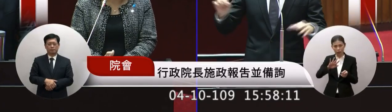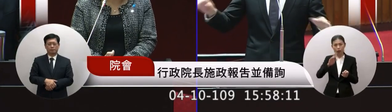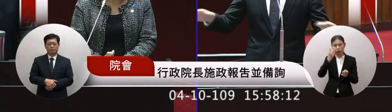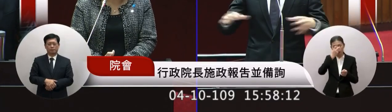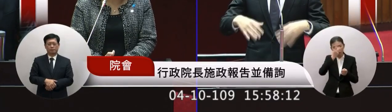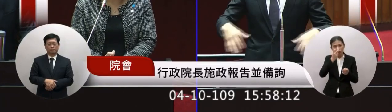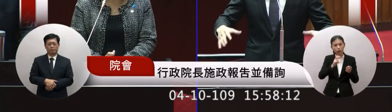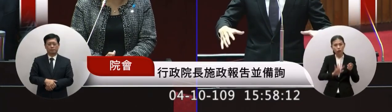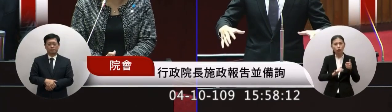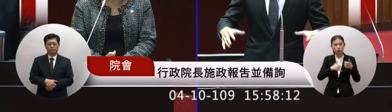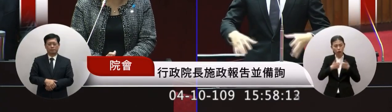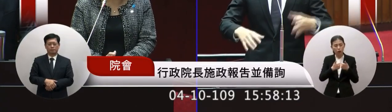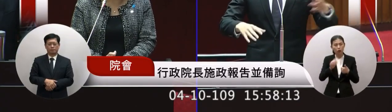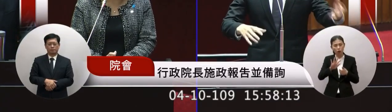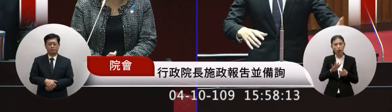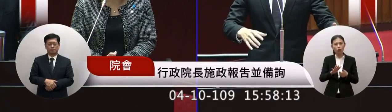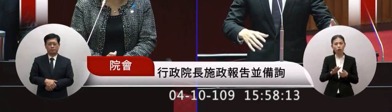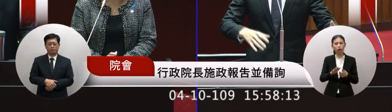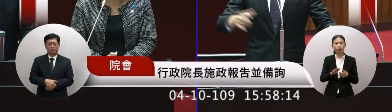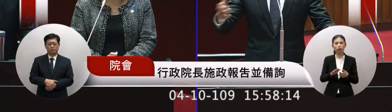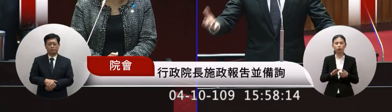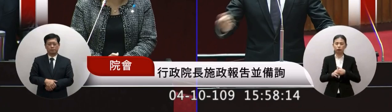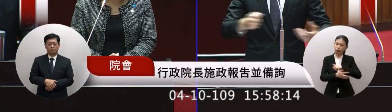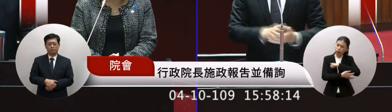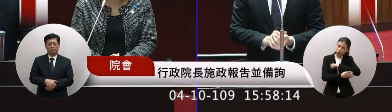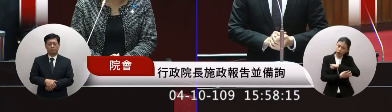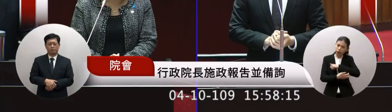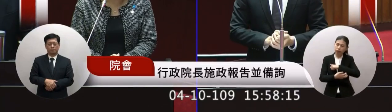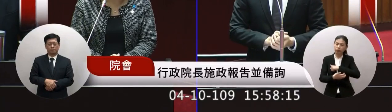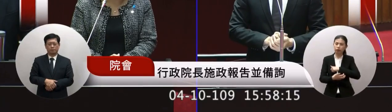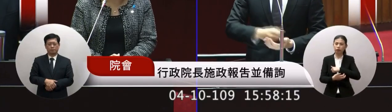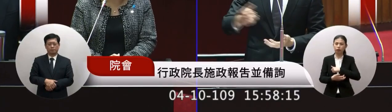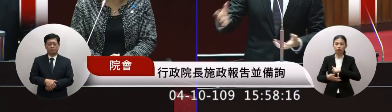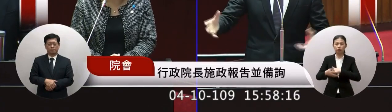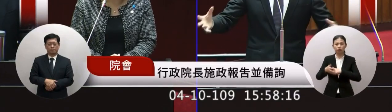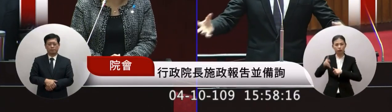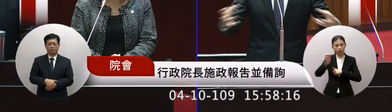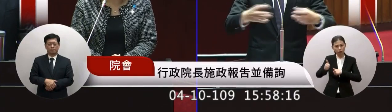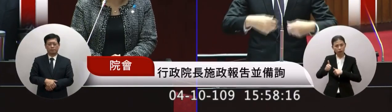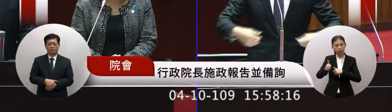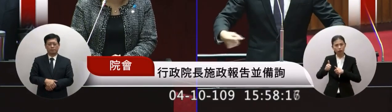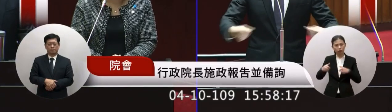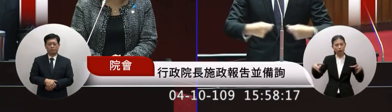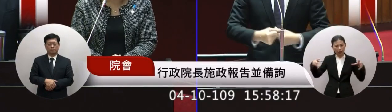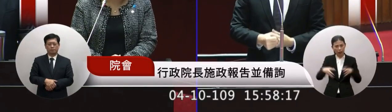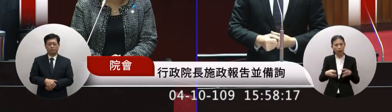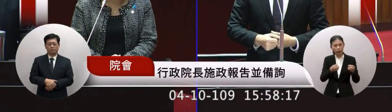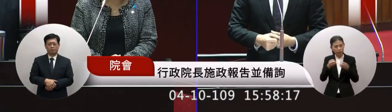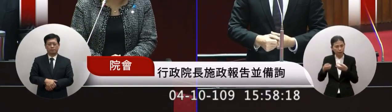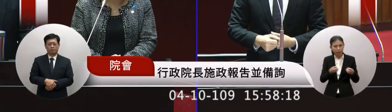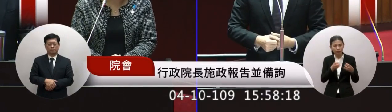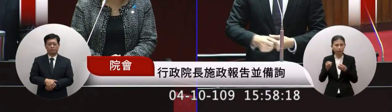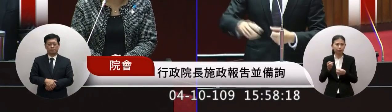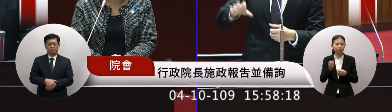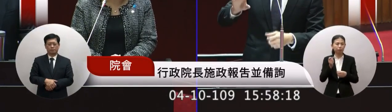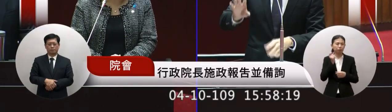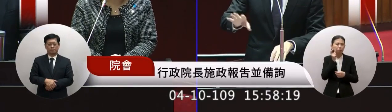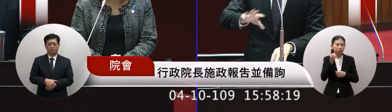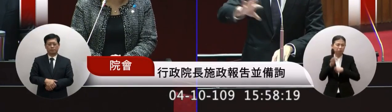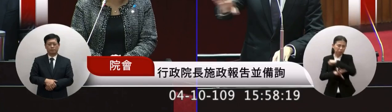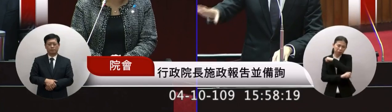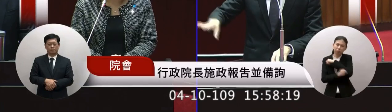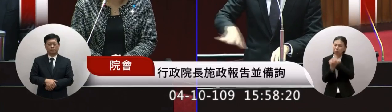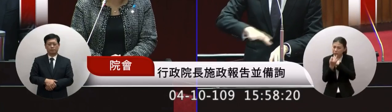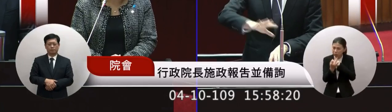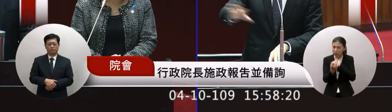會議跟老公跟做老公找來大家做回來討論但是這